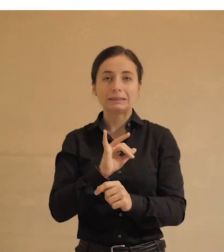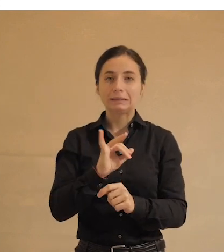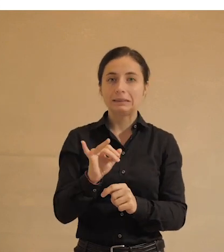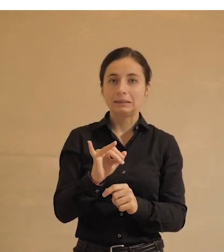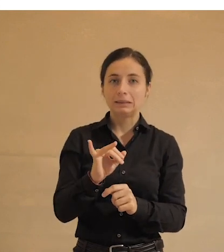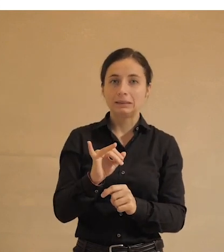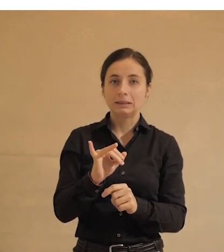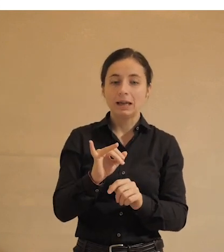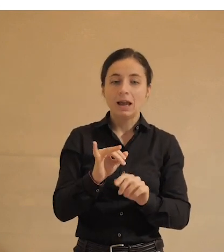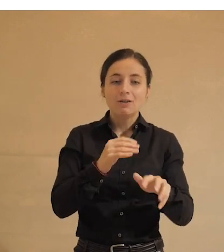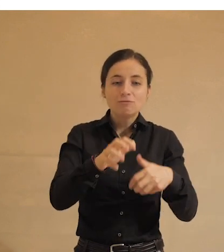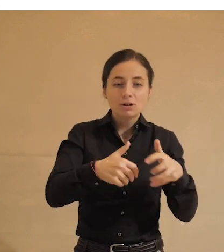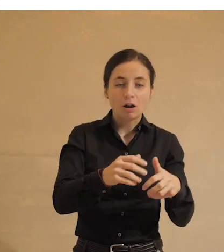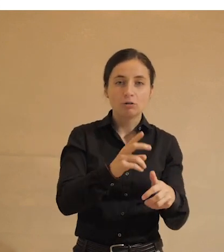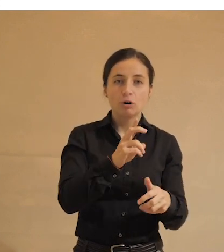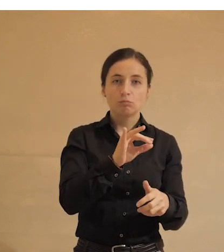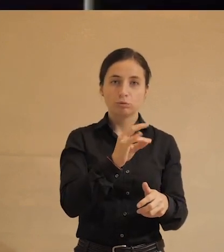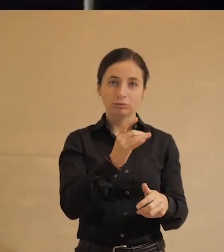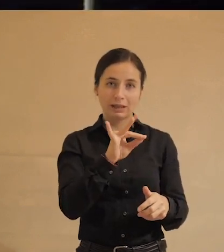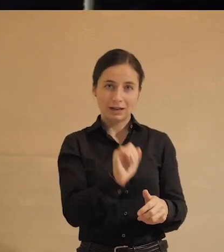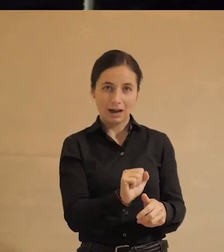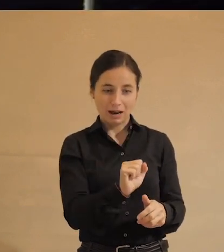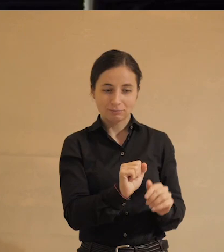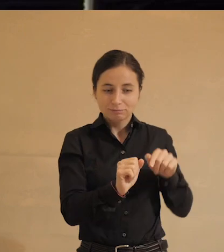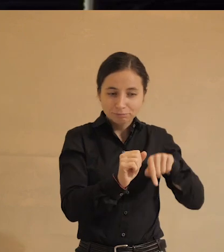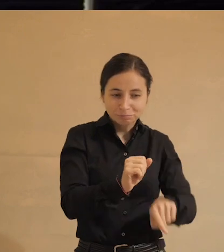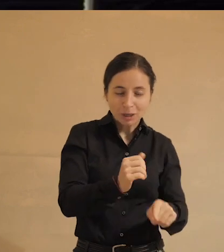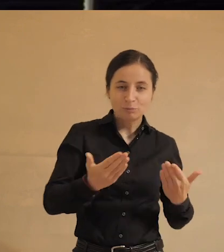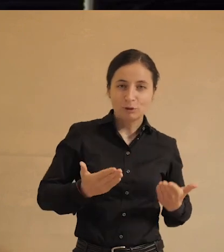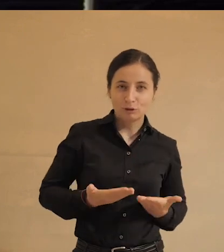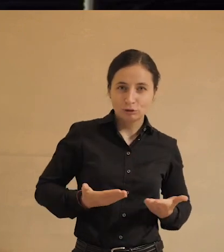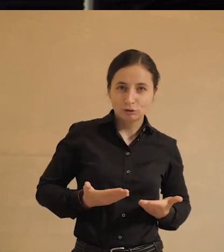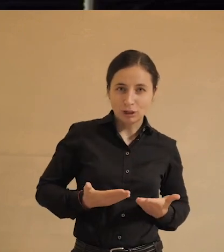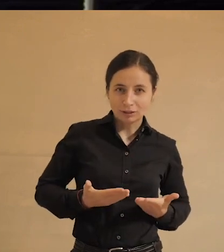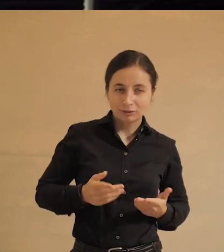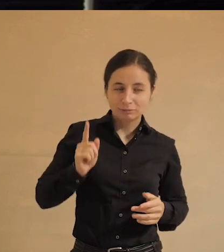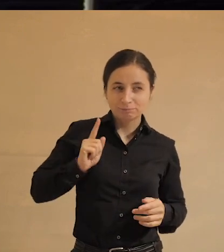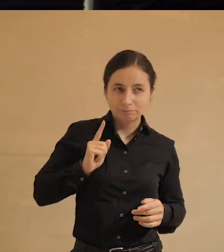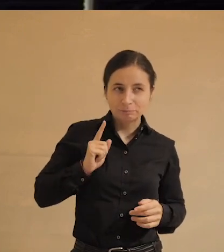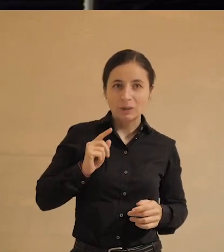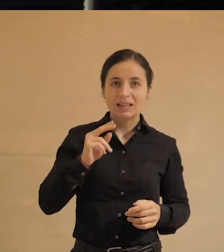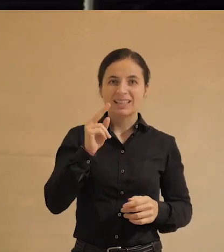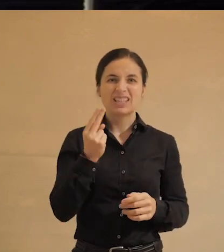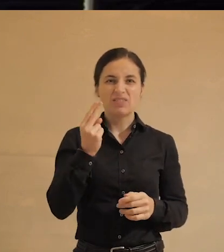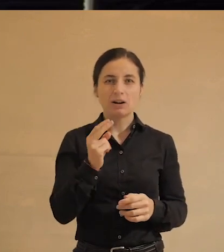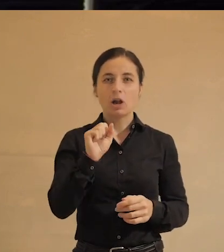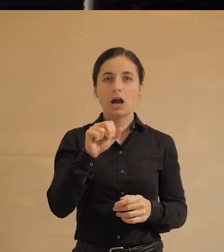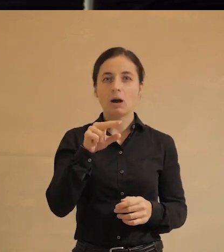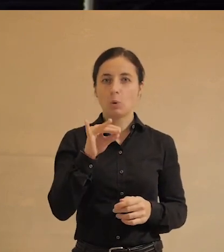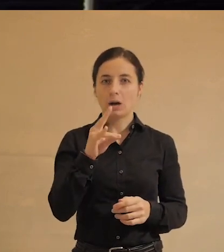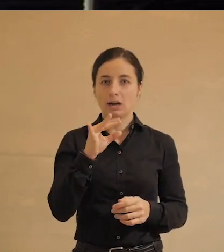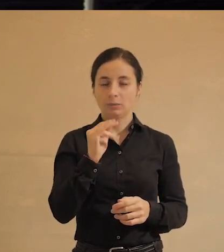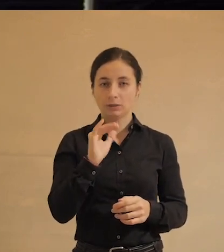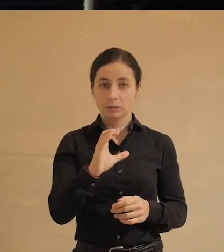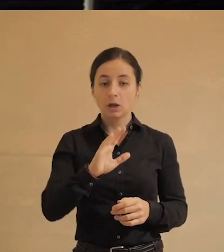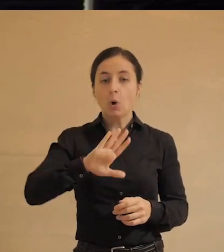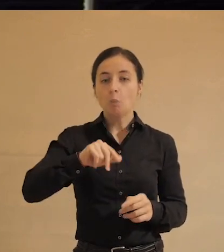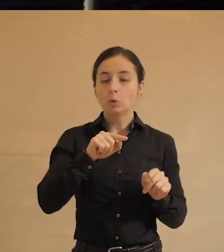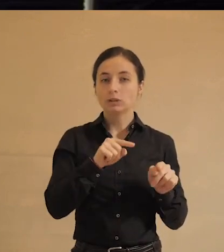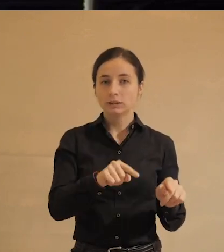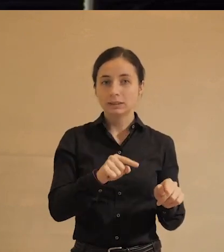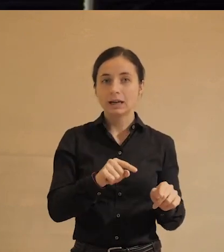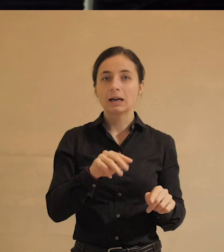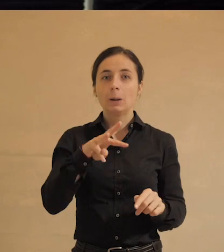выкапыванием бункера у себя на приусадебном участке с целью там переждать цифровой апокалипсис? Когда после тех